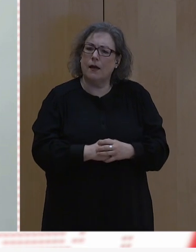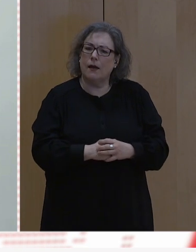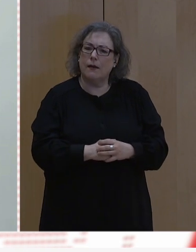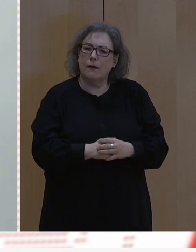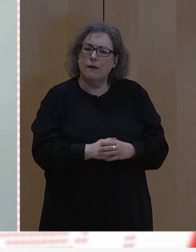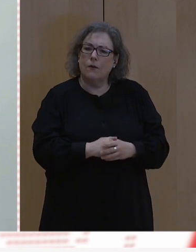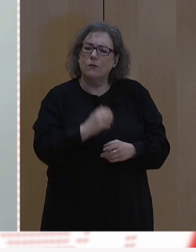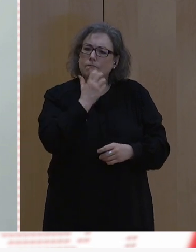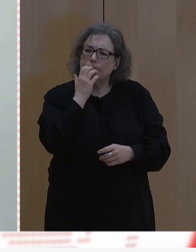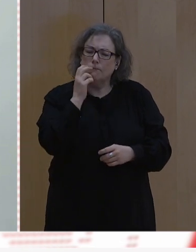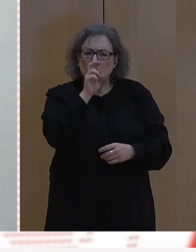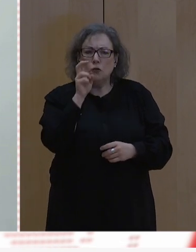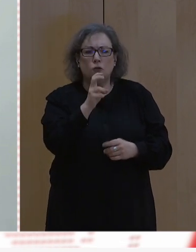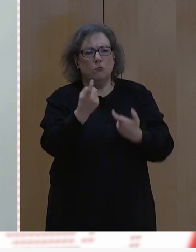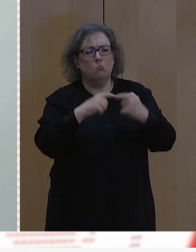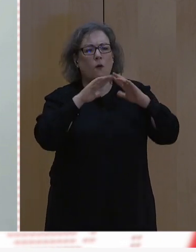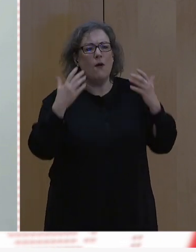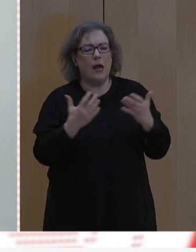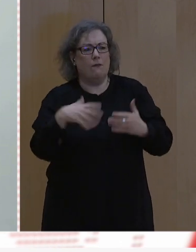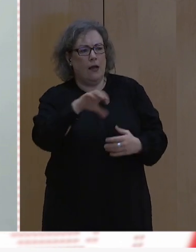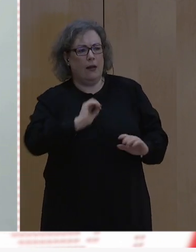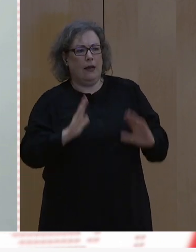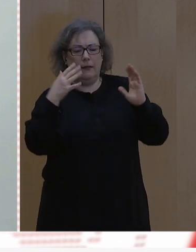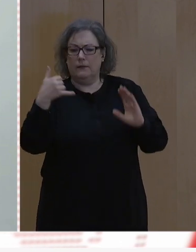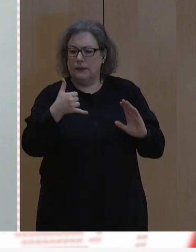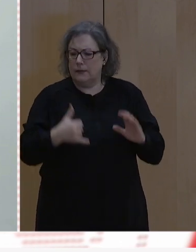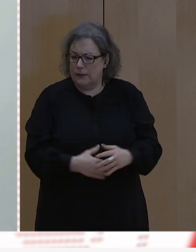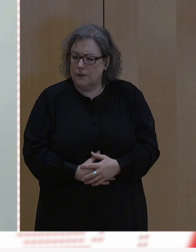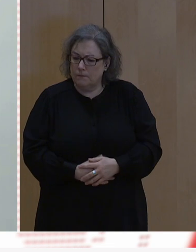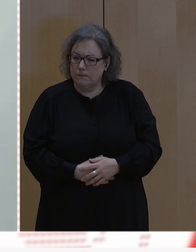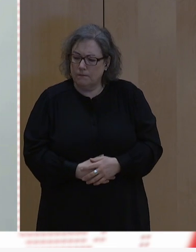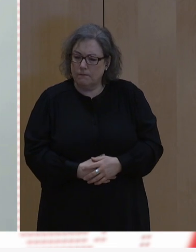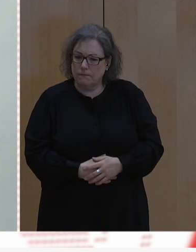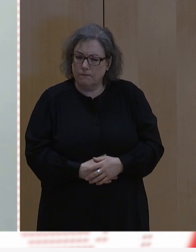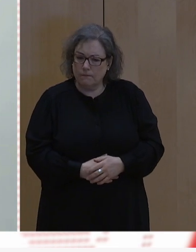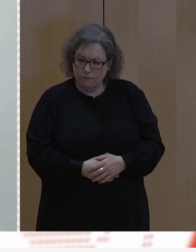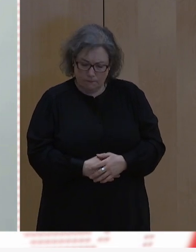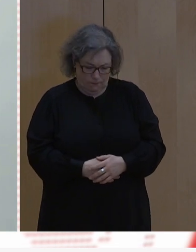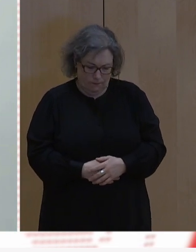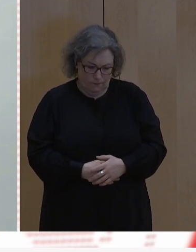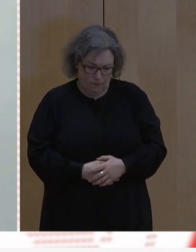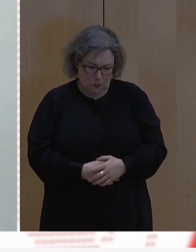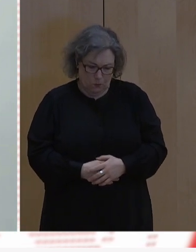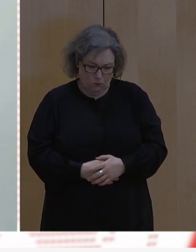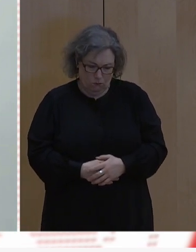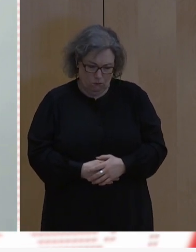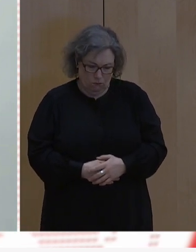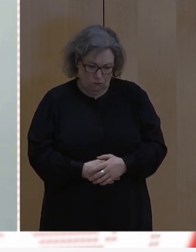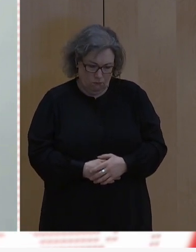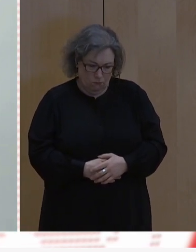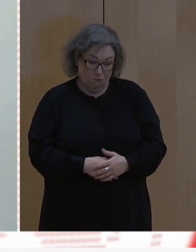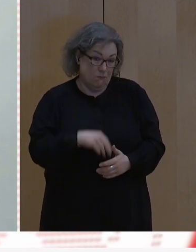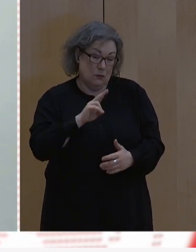på världen vi lever i. Därför är det inte alls ologiskt att Sverige är ett av de länder